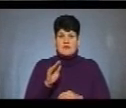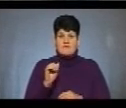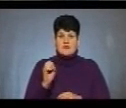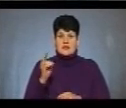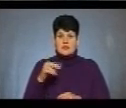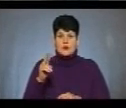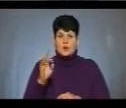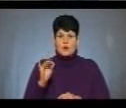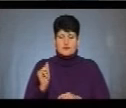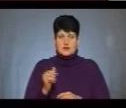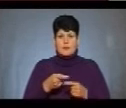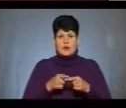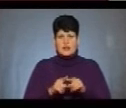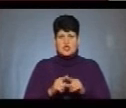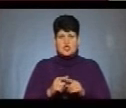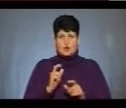університетом.